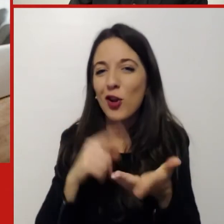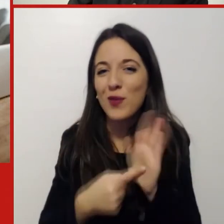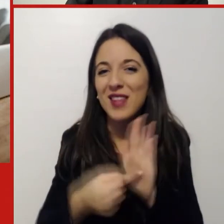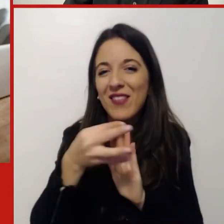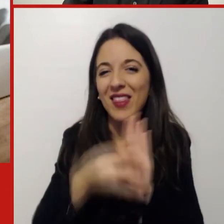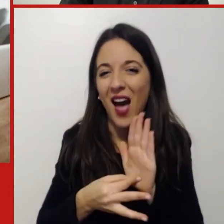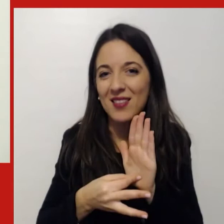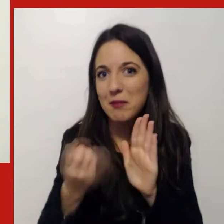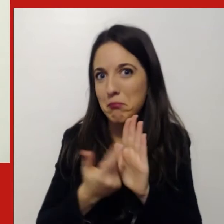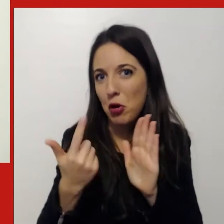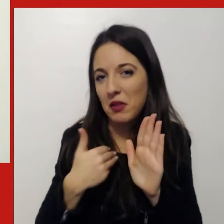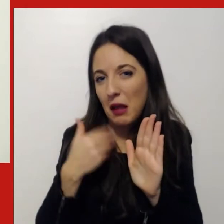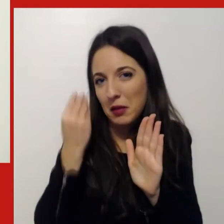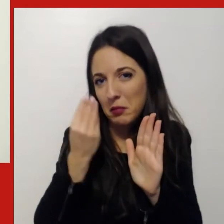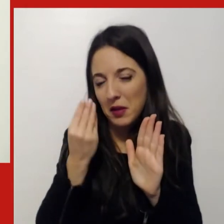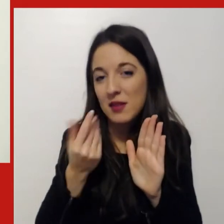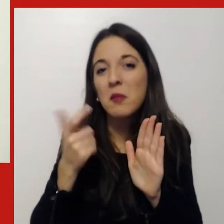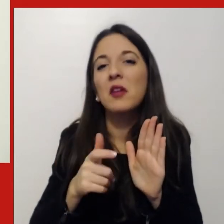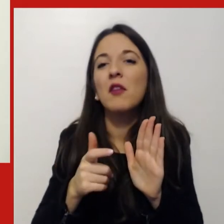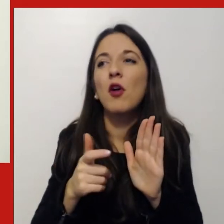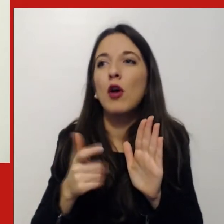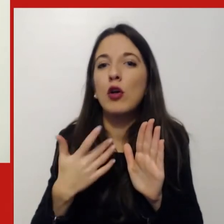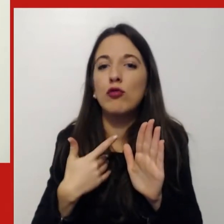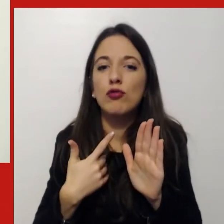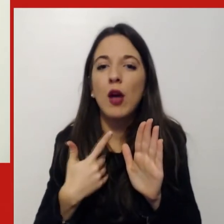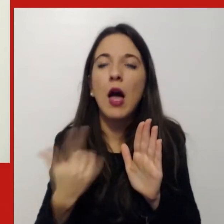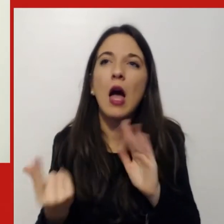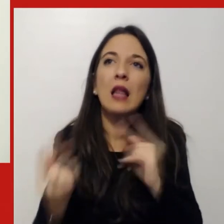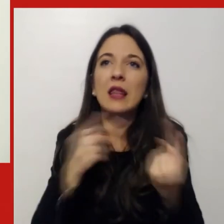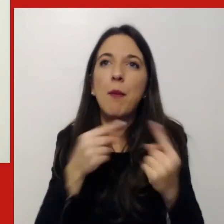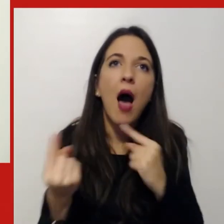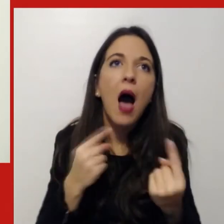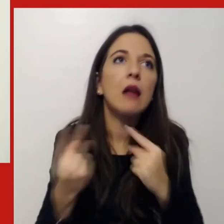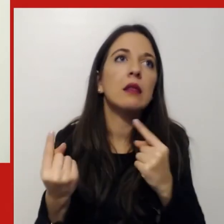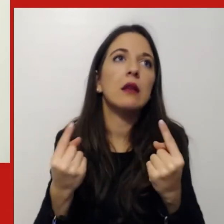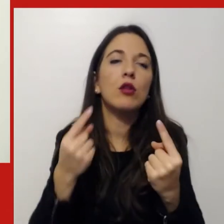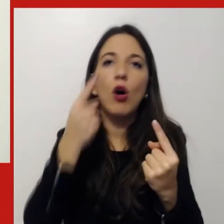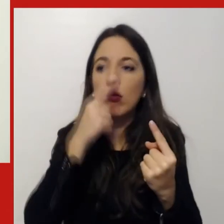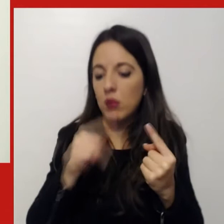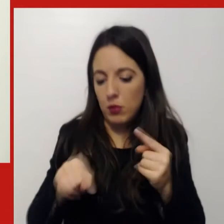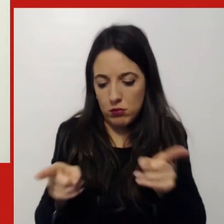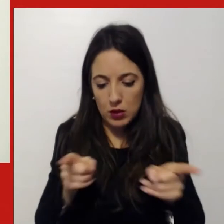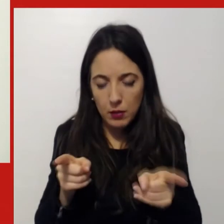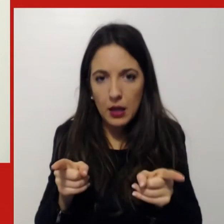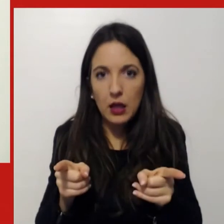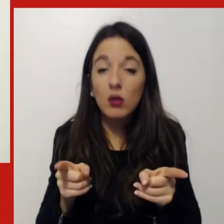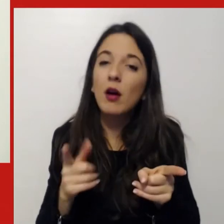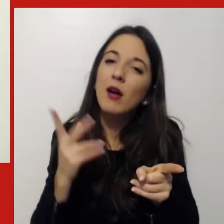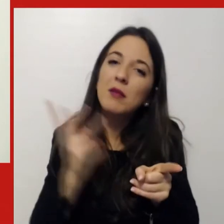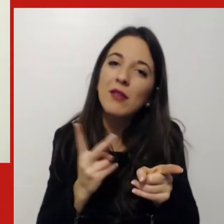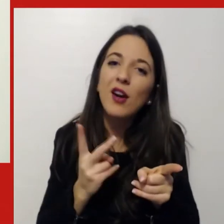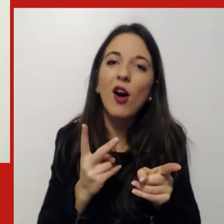importanti. Al di là del dibattito un po' sinusoidale che c'è stato in questo periodo, coloro che hanno